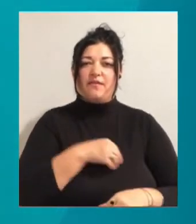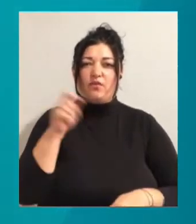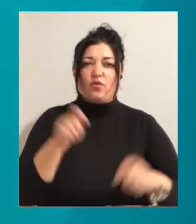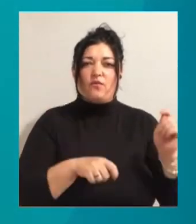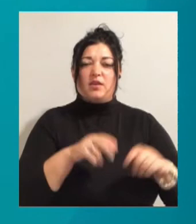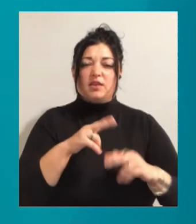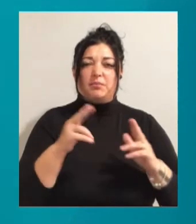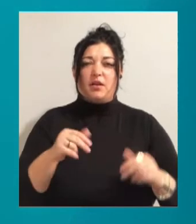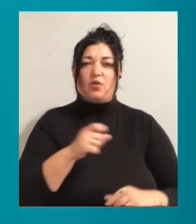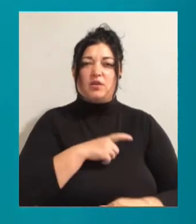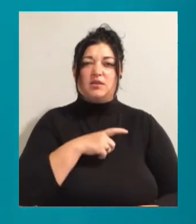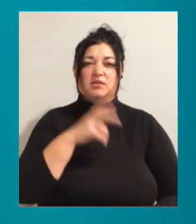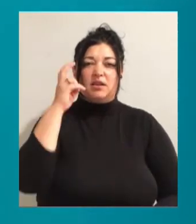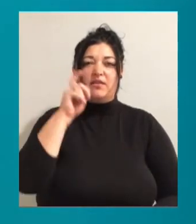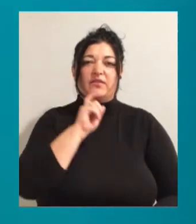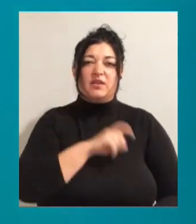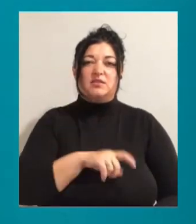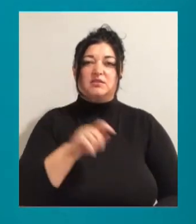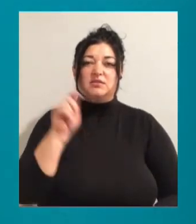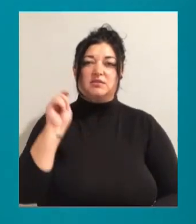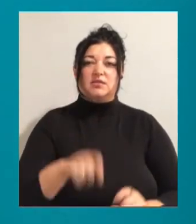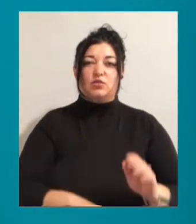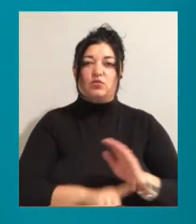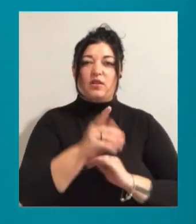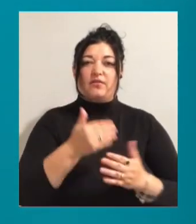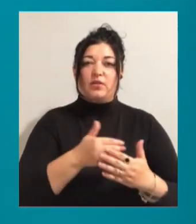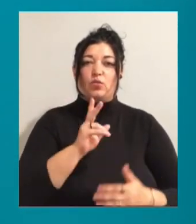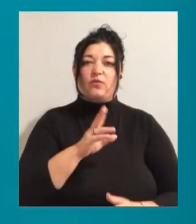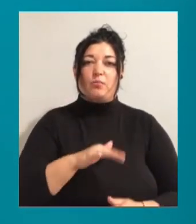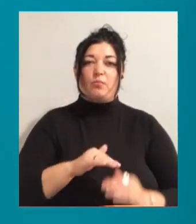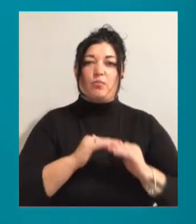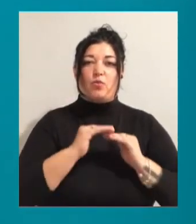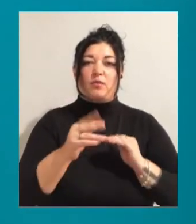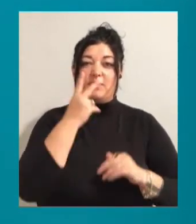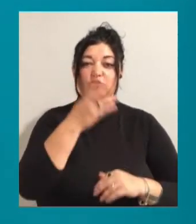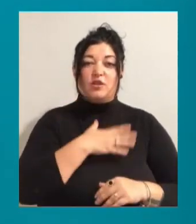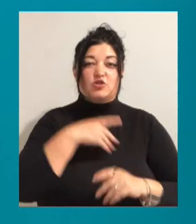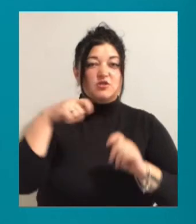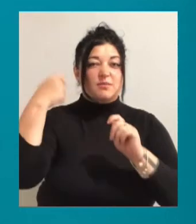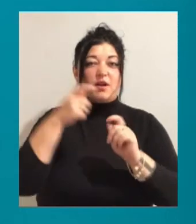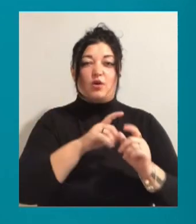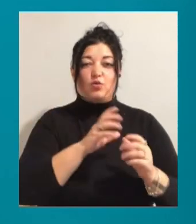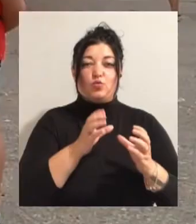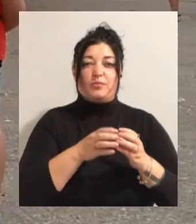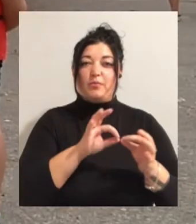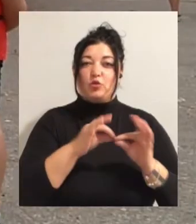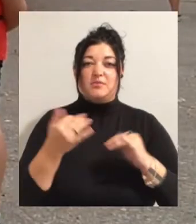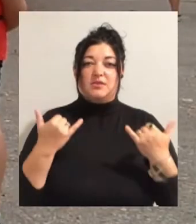Одеси, Києва, Вінниці. Стартували від Куликового поля. Це бачила наша знімальна група. Подробиці – зараз.